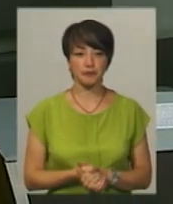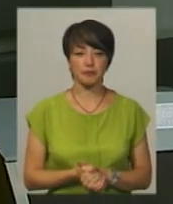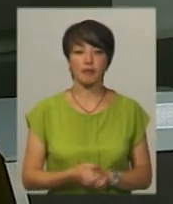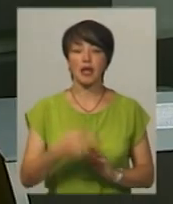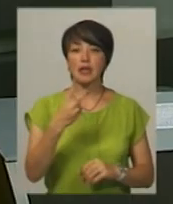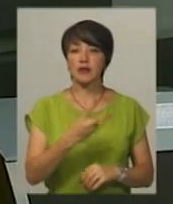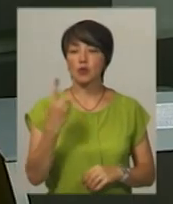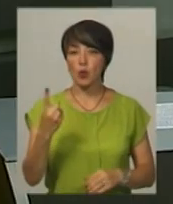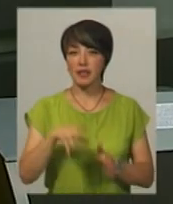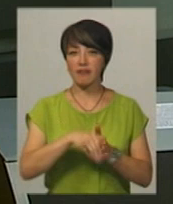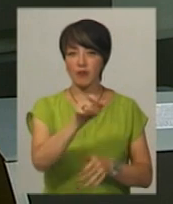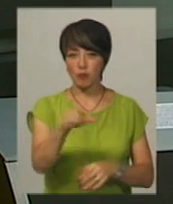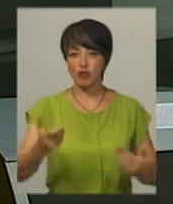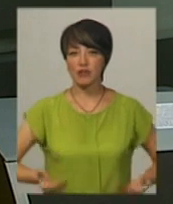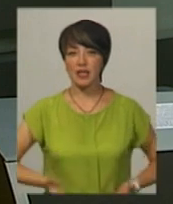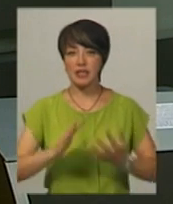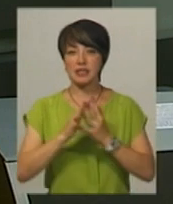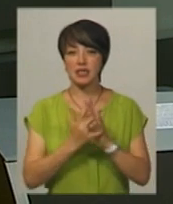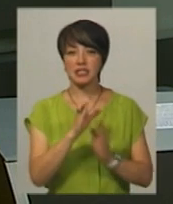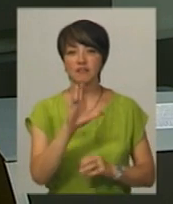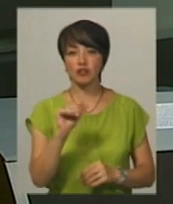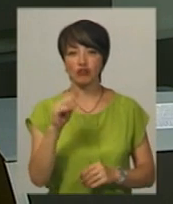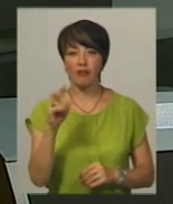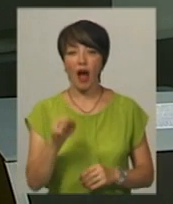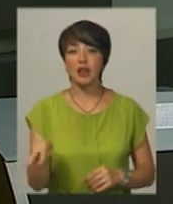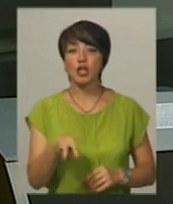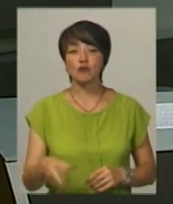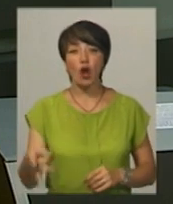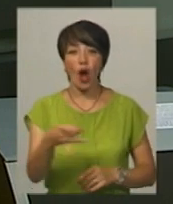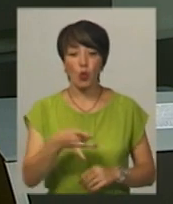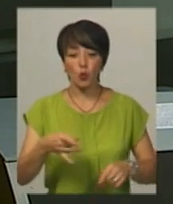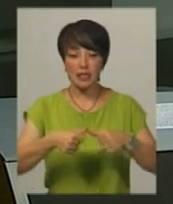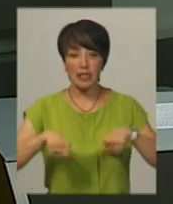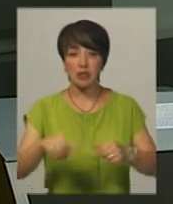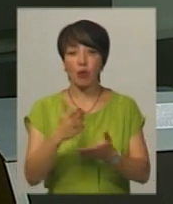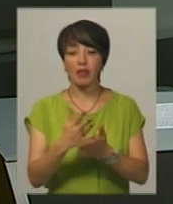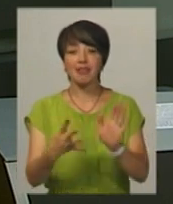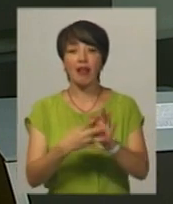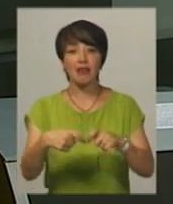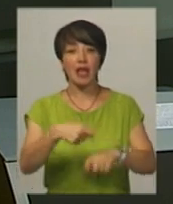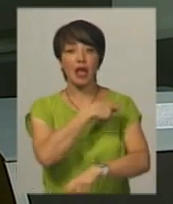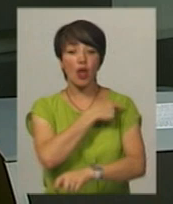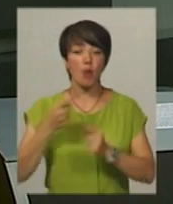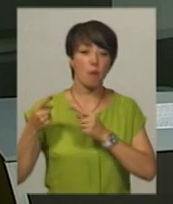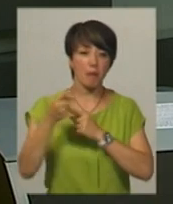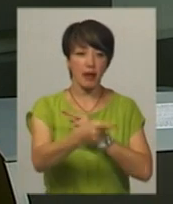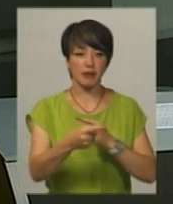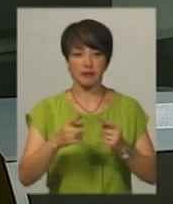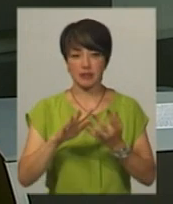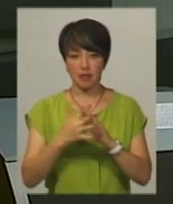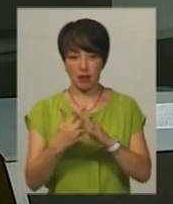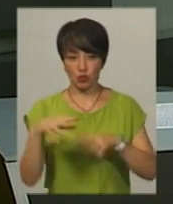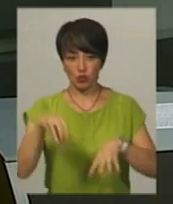21 виборець проживає у селі Свічна Литичівського району. Виборча дільниця знаходиться за 9 кілометрів у селі Кудинка.